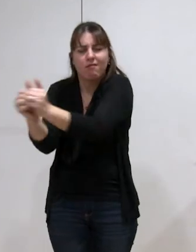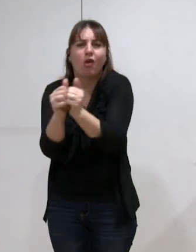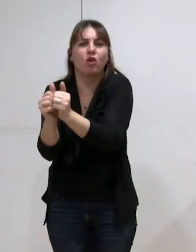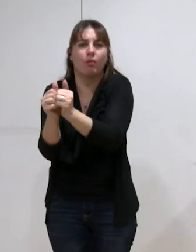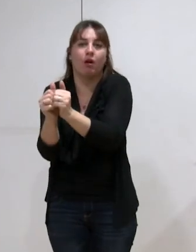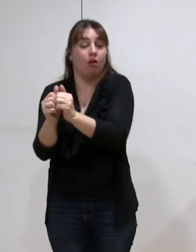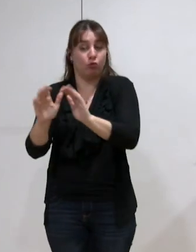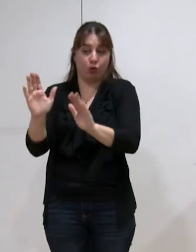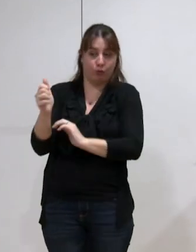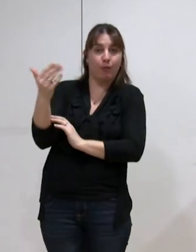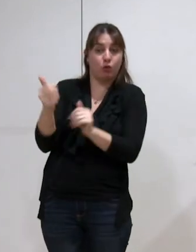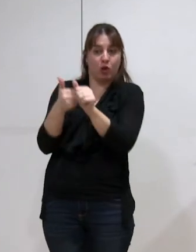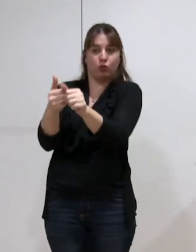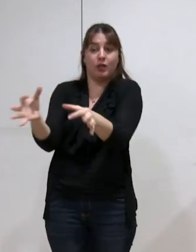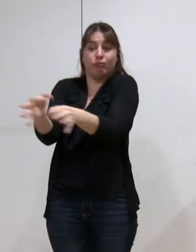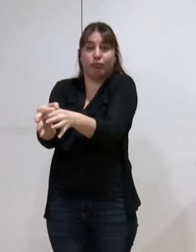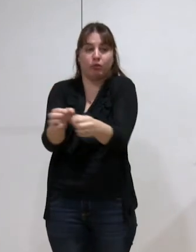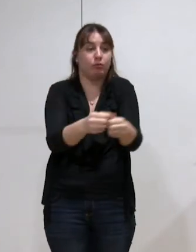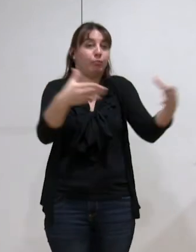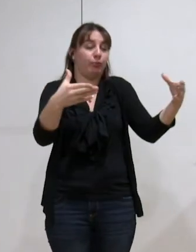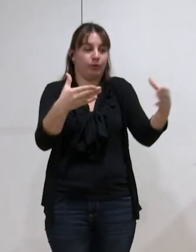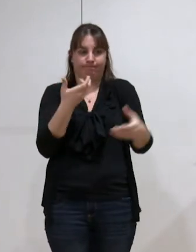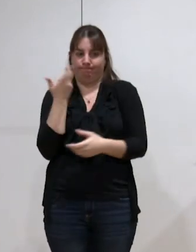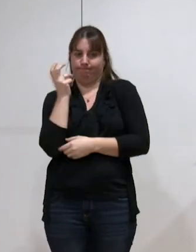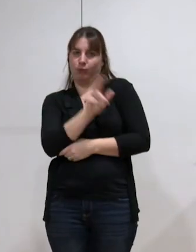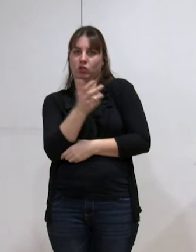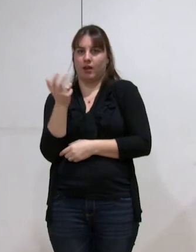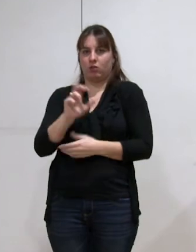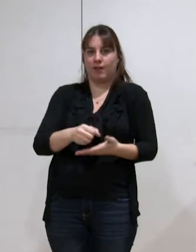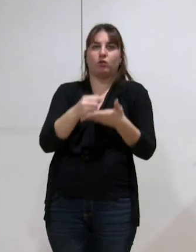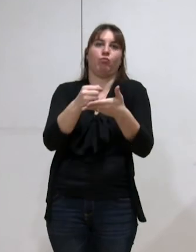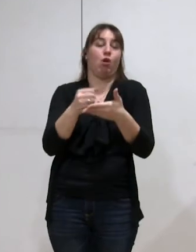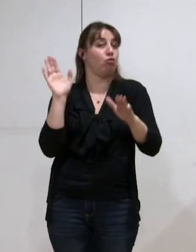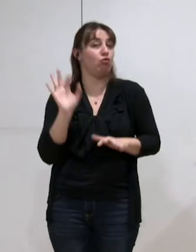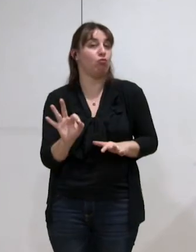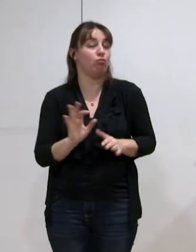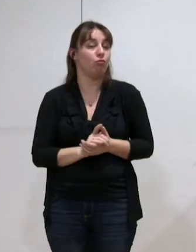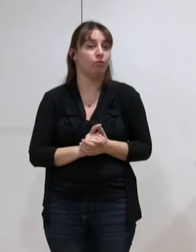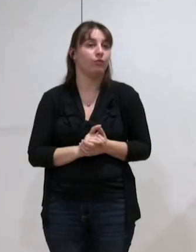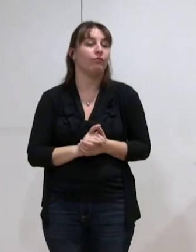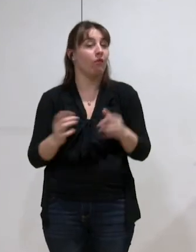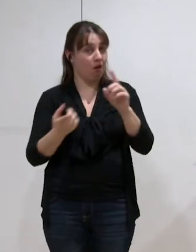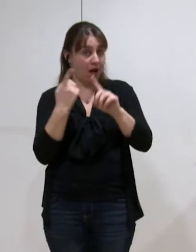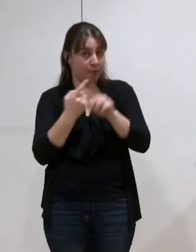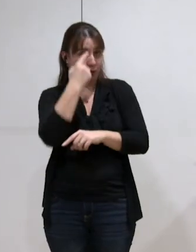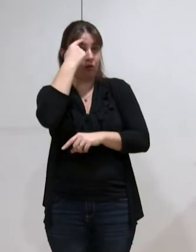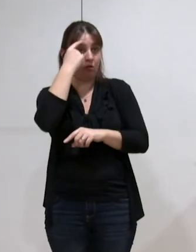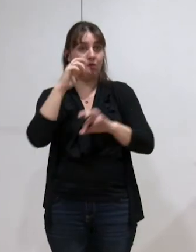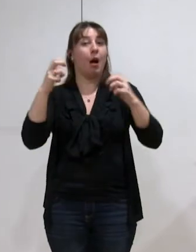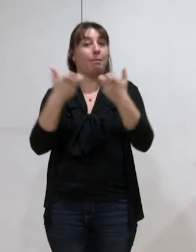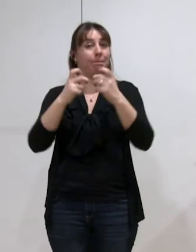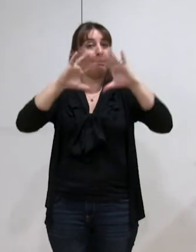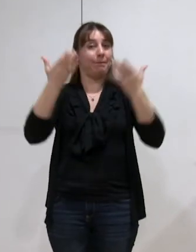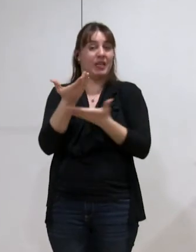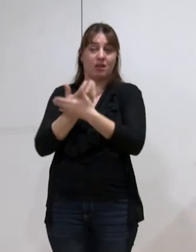et donc c'est la taille de la commune qui a déterminé le transfert des fonctions support. Il faut juste noter que le montant que nous transférons